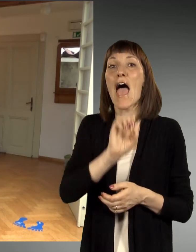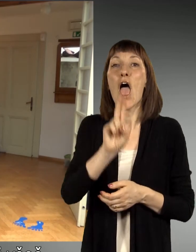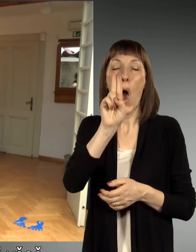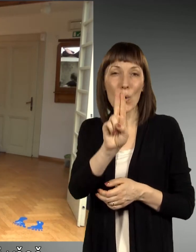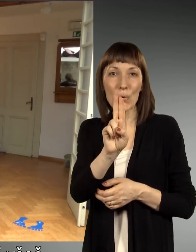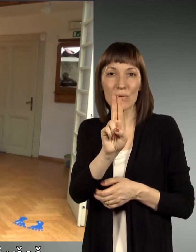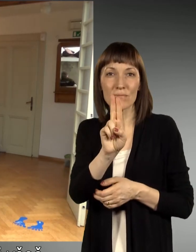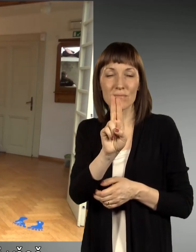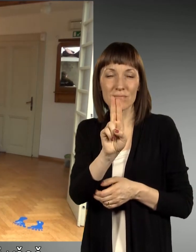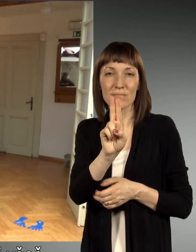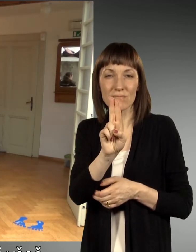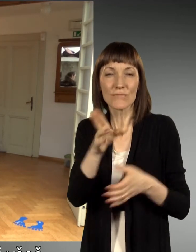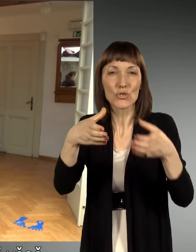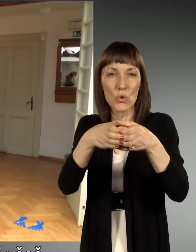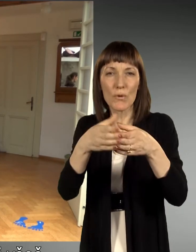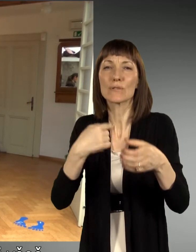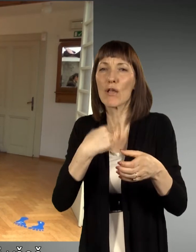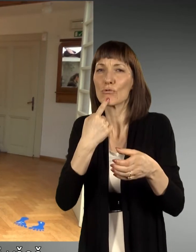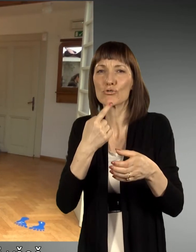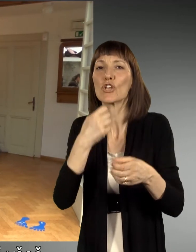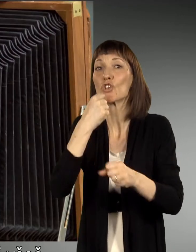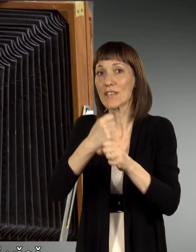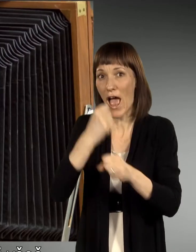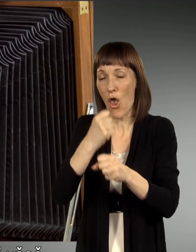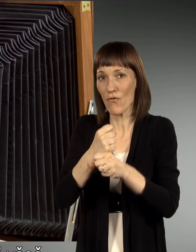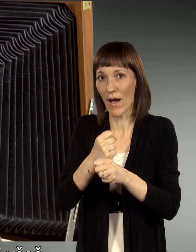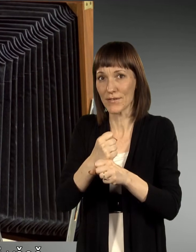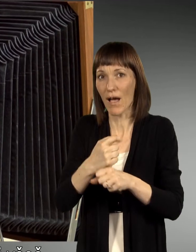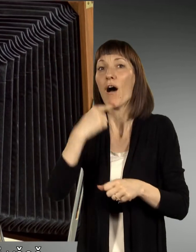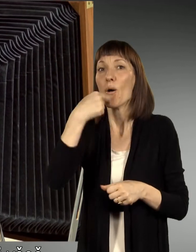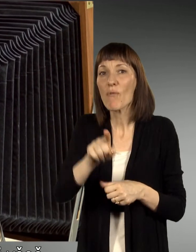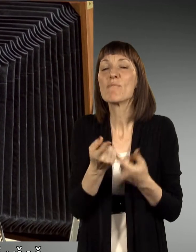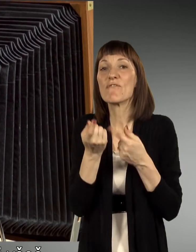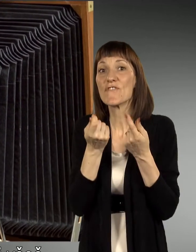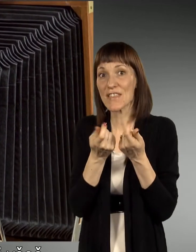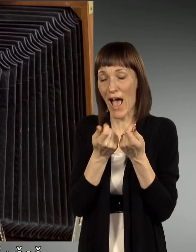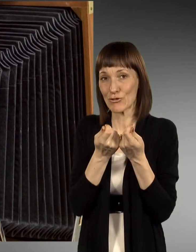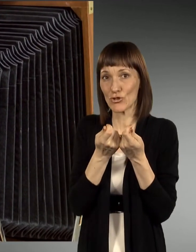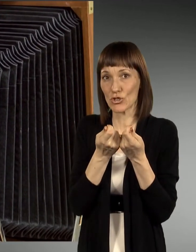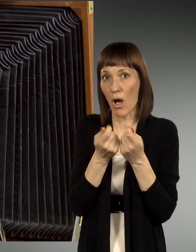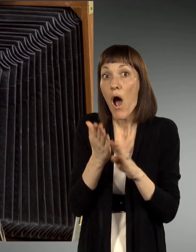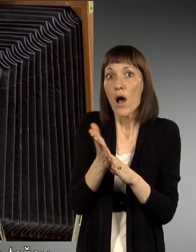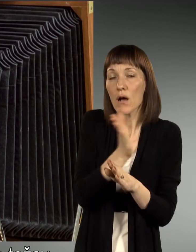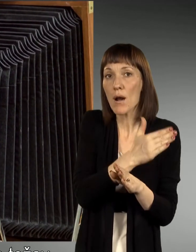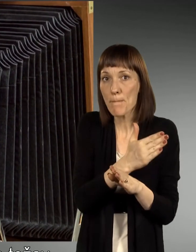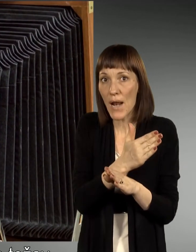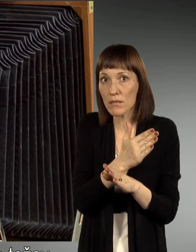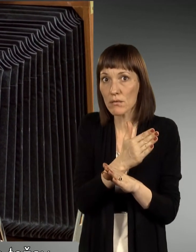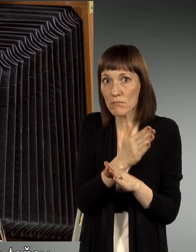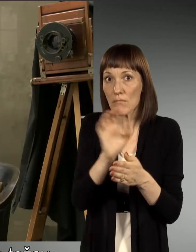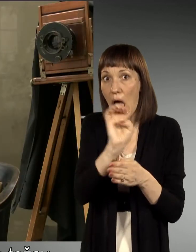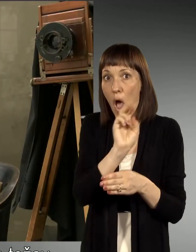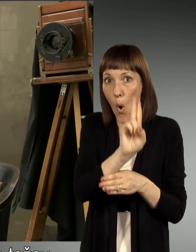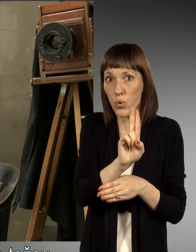Evropski skupnosti mi je pravzaprav še najboljšeč to poslovanje, zbraj, govorimo prav finančno, ker predtem